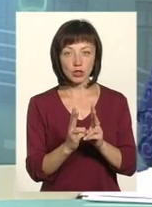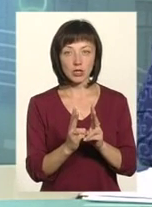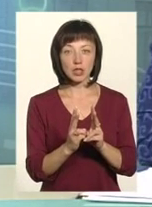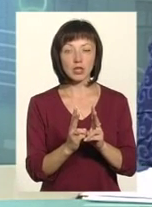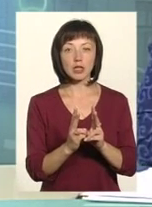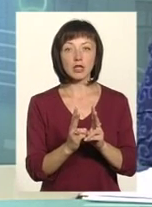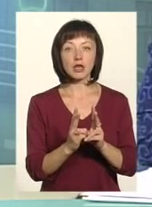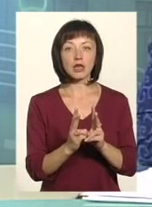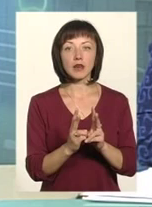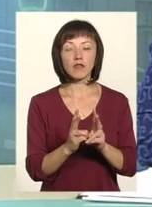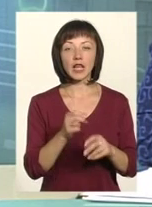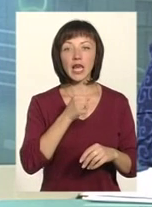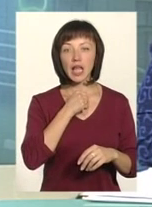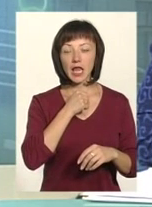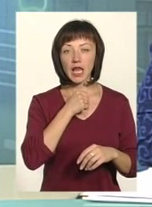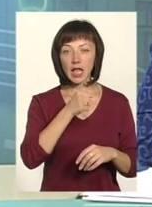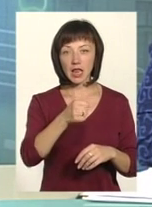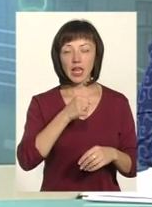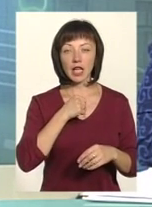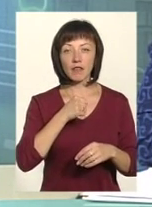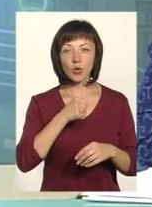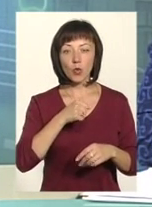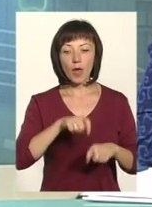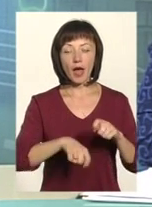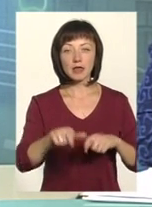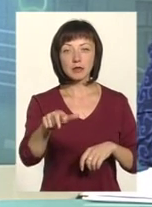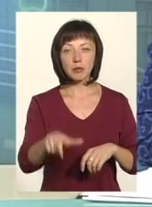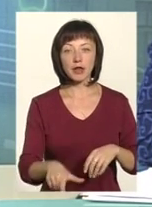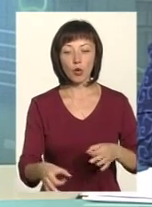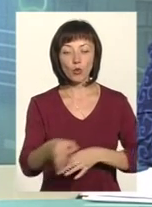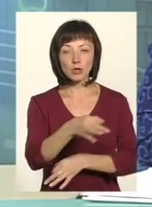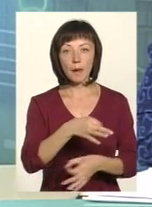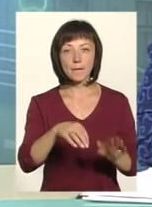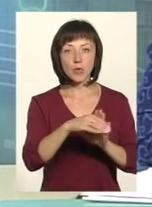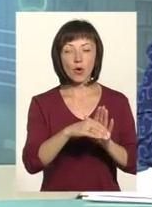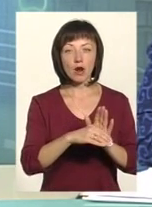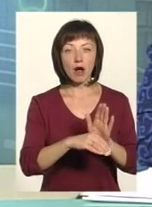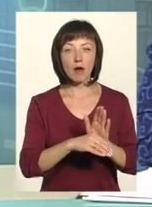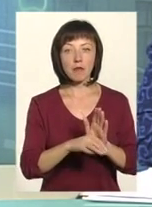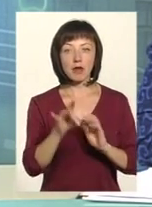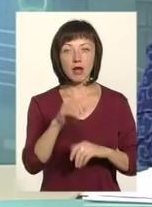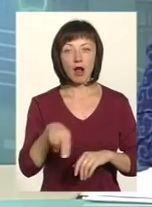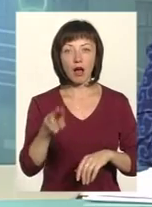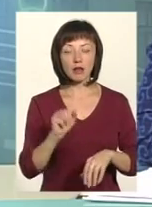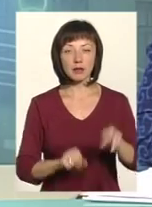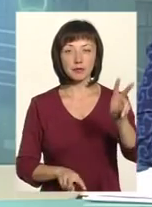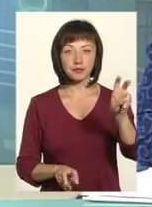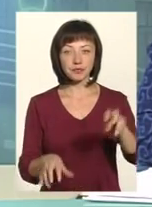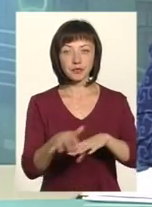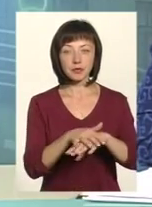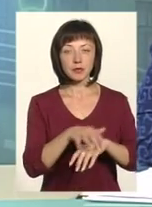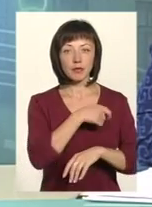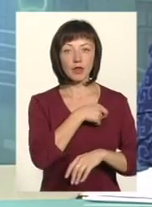в інтерв'ю експерт-консультант програми Рада, народний депутат першого скликання